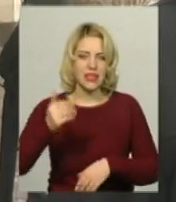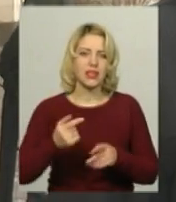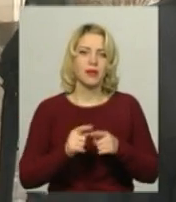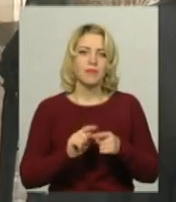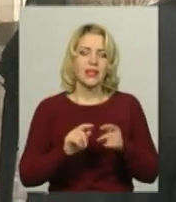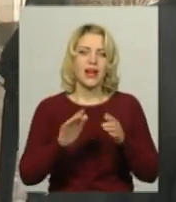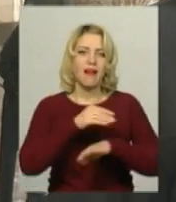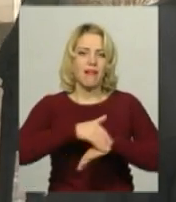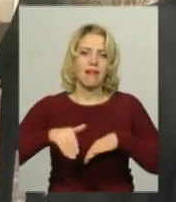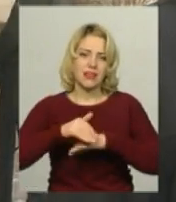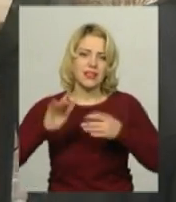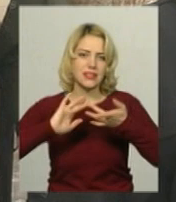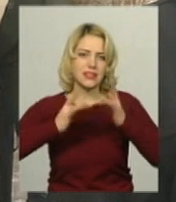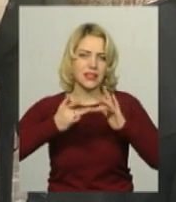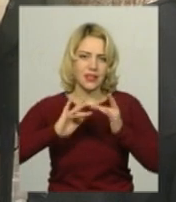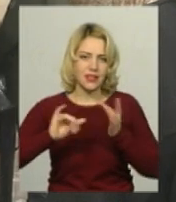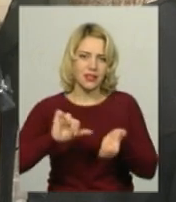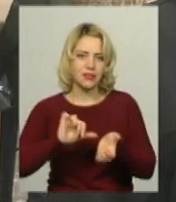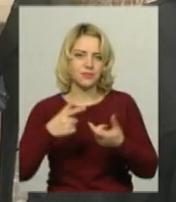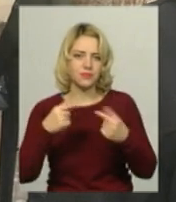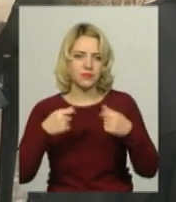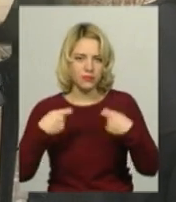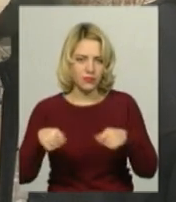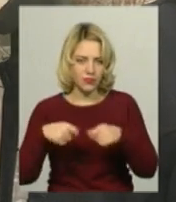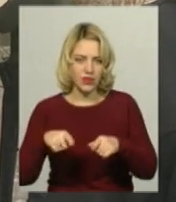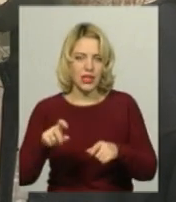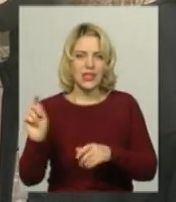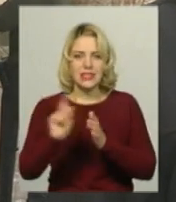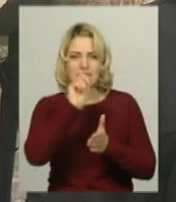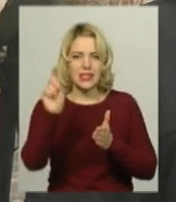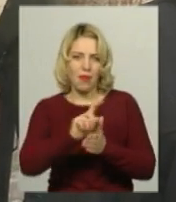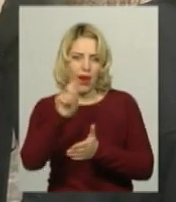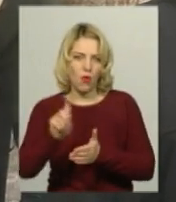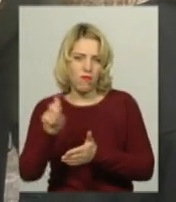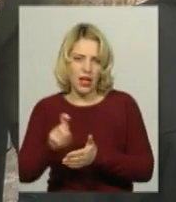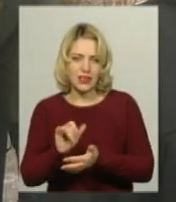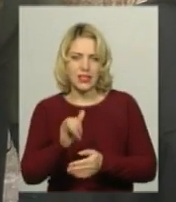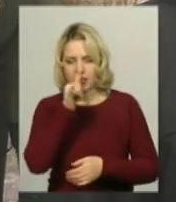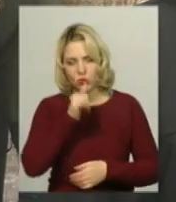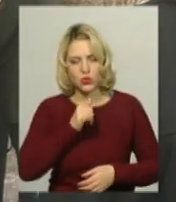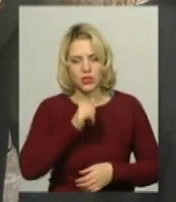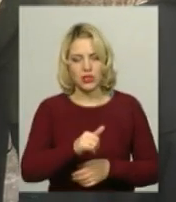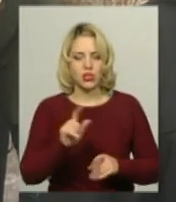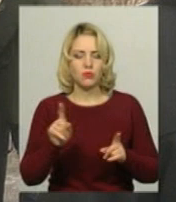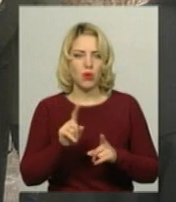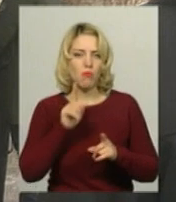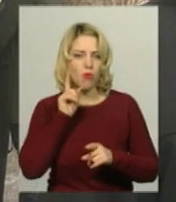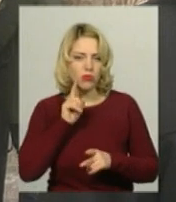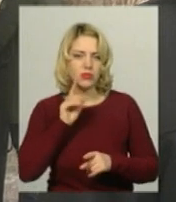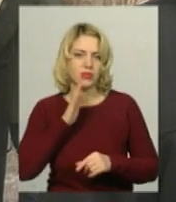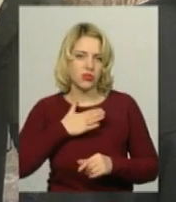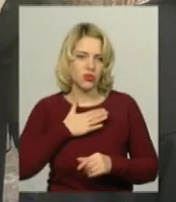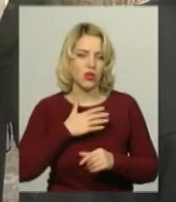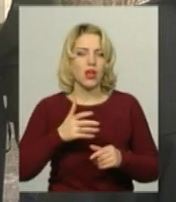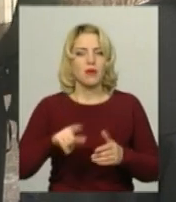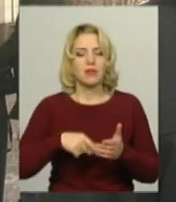зв'язки для замовлення наркотичних речовин, замалювати, чим не допустити молоді нашого міста користуватися